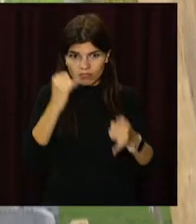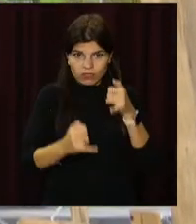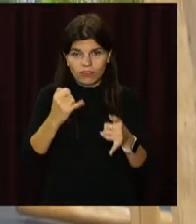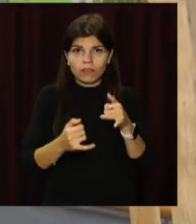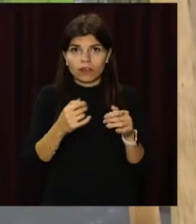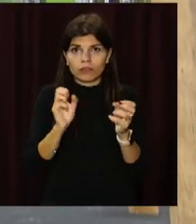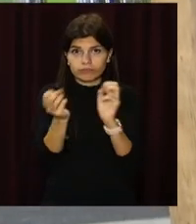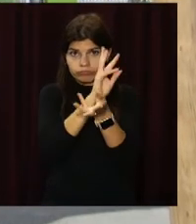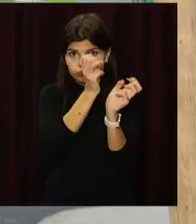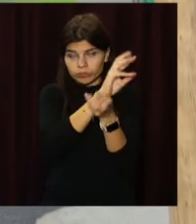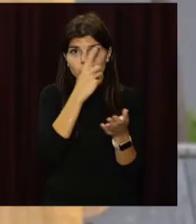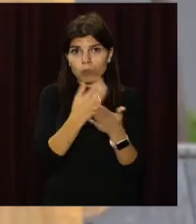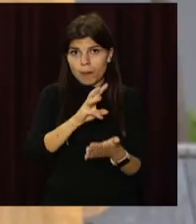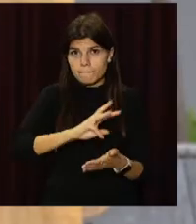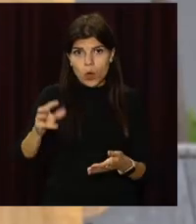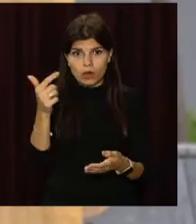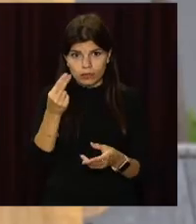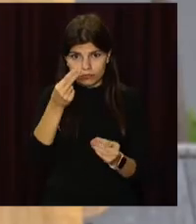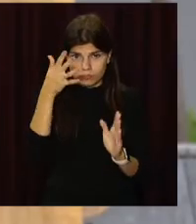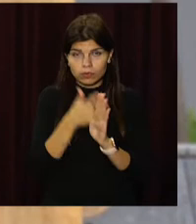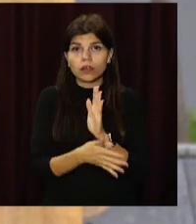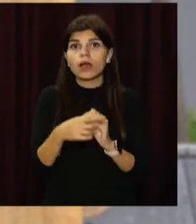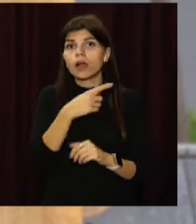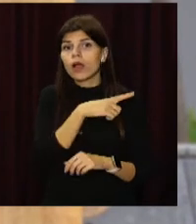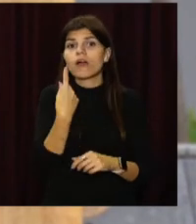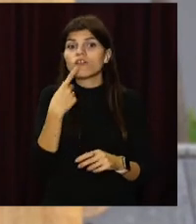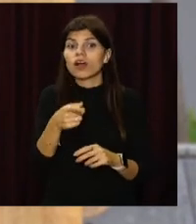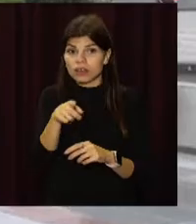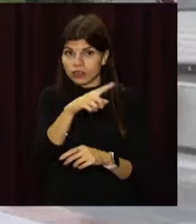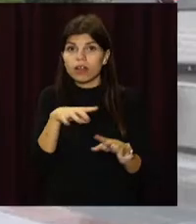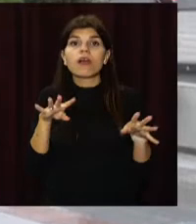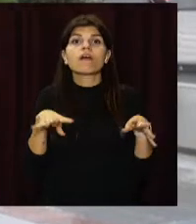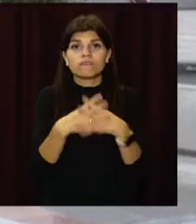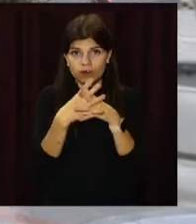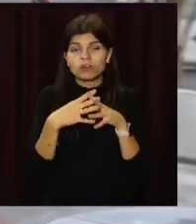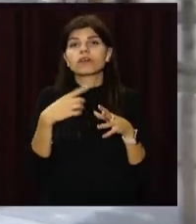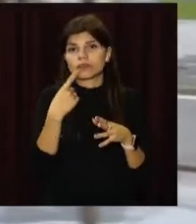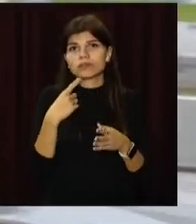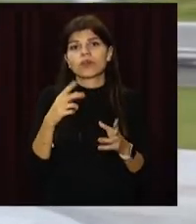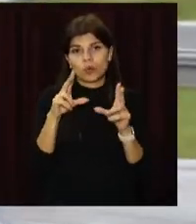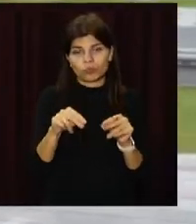сума збитків – понад мільйон гривень. Підрядник обіцяє, зіпсоване відновить власним коштом.